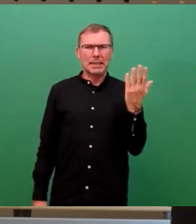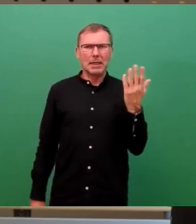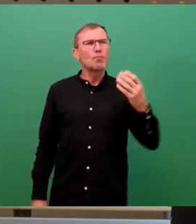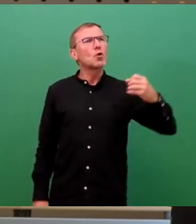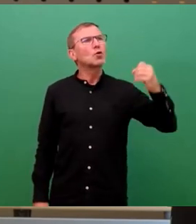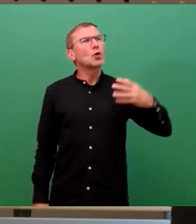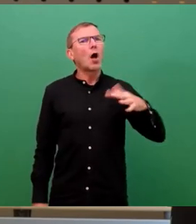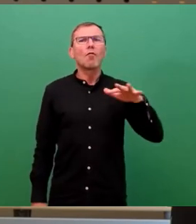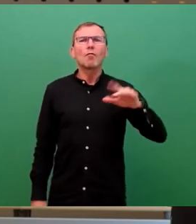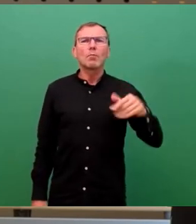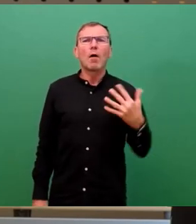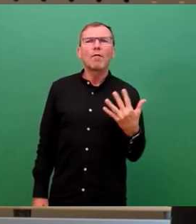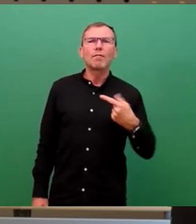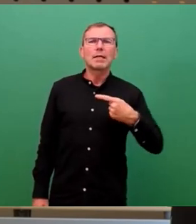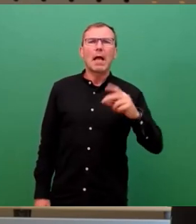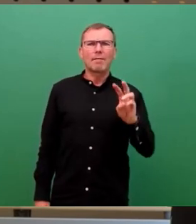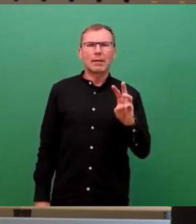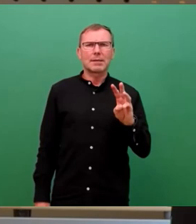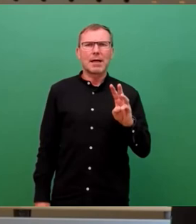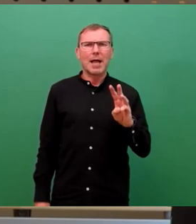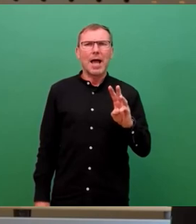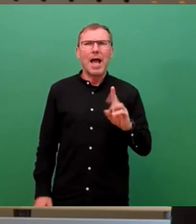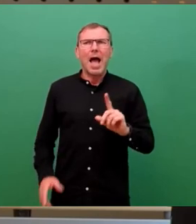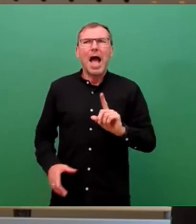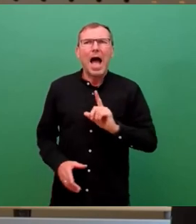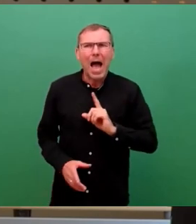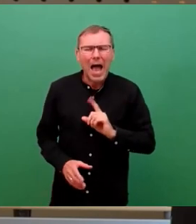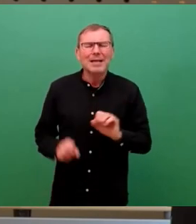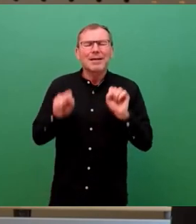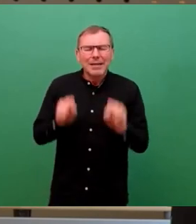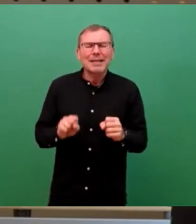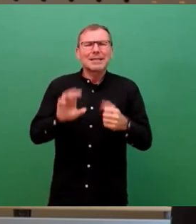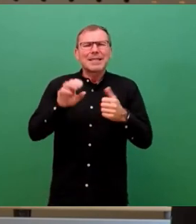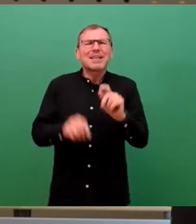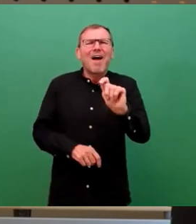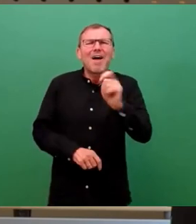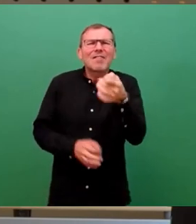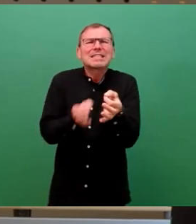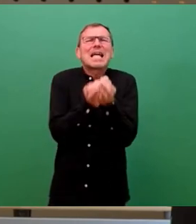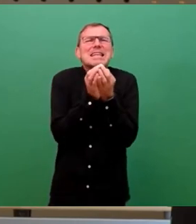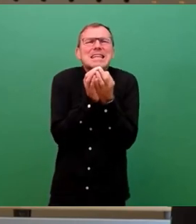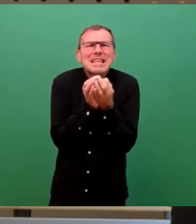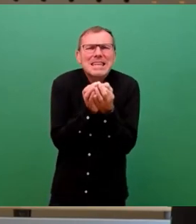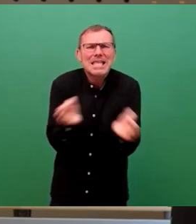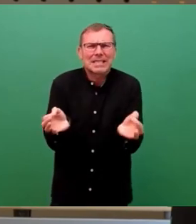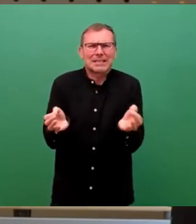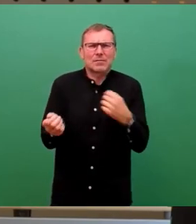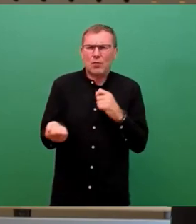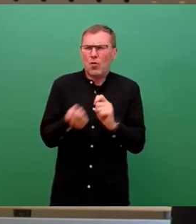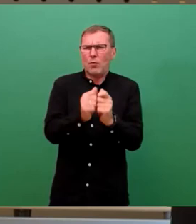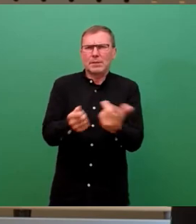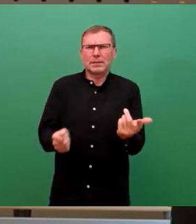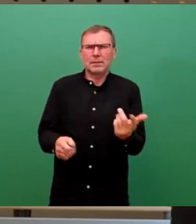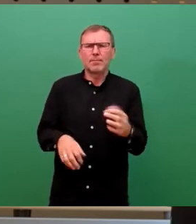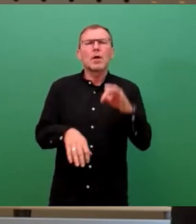15,5 Gigawatt. So gut wie nichts davon setzen wir am Ende um. Und selbst, Herr Dr.